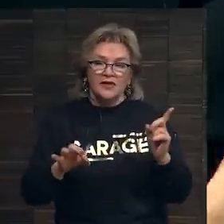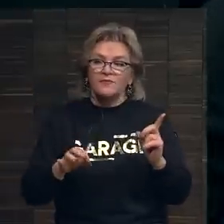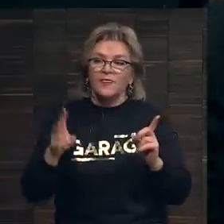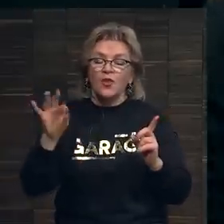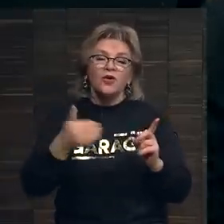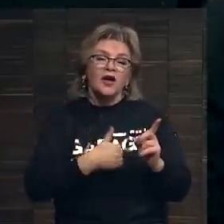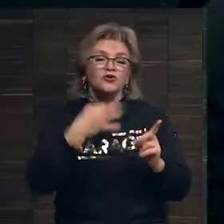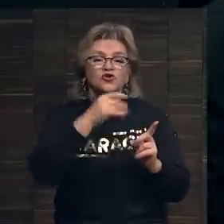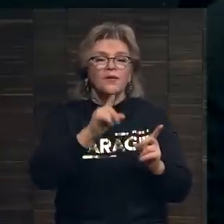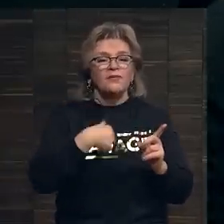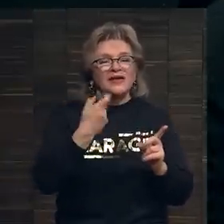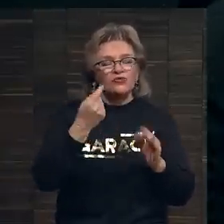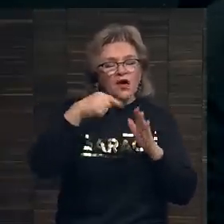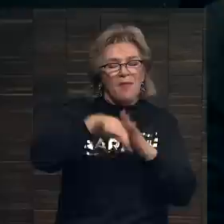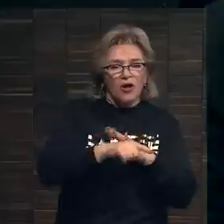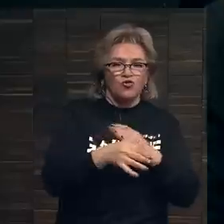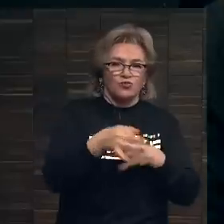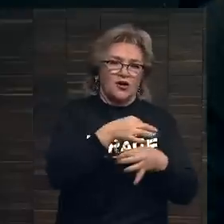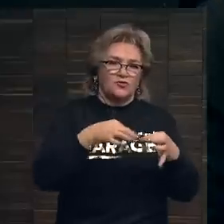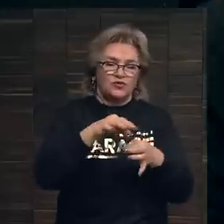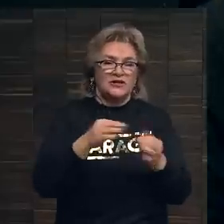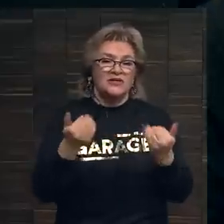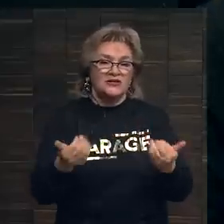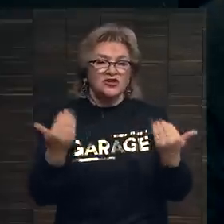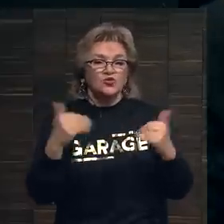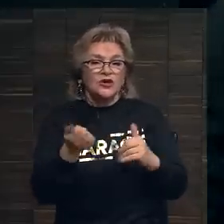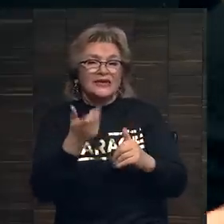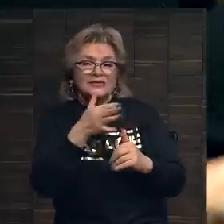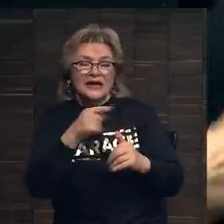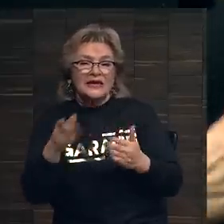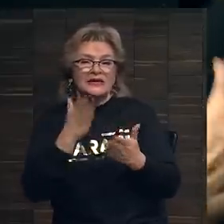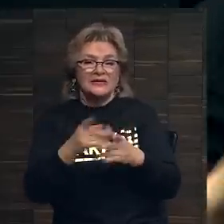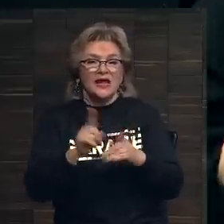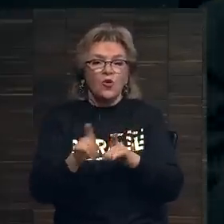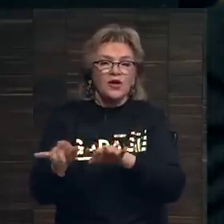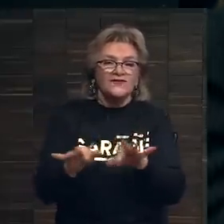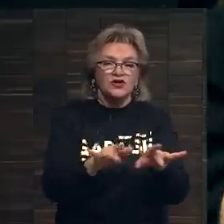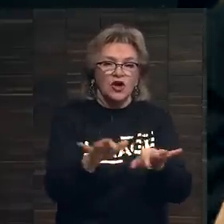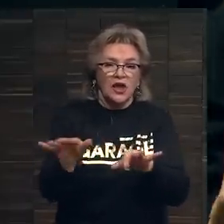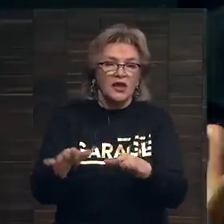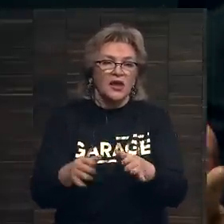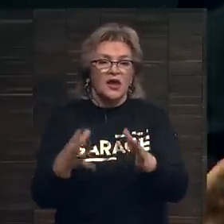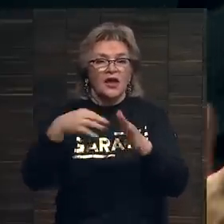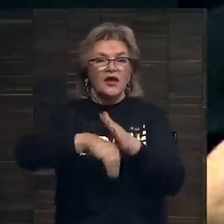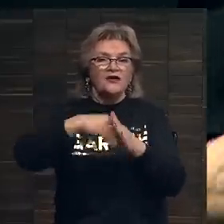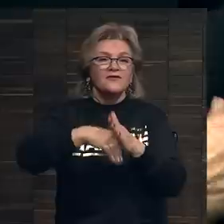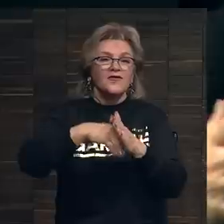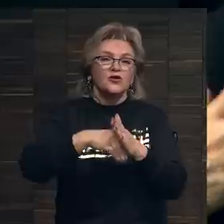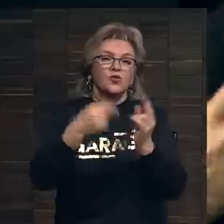Но я хочу, чтобы мы немножко поглубже это обсудили. Сейчас уже несколько лет есть такое движение, в котором